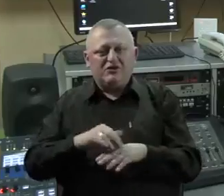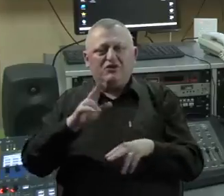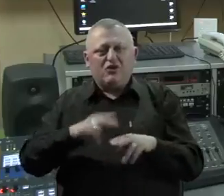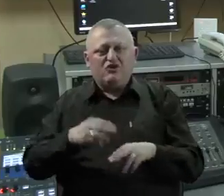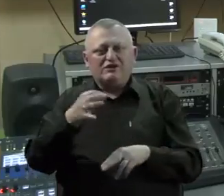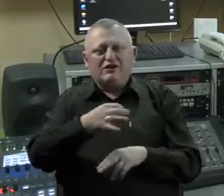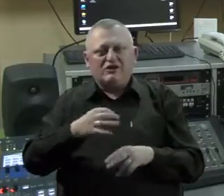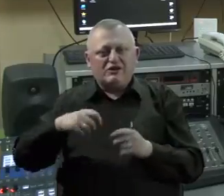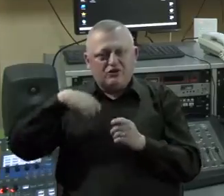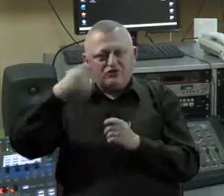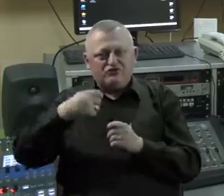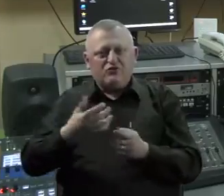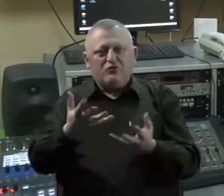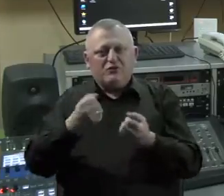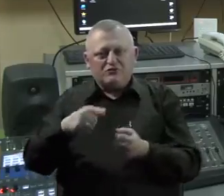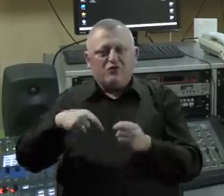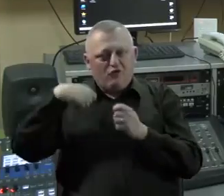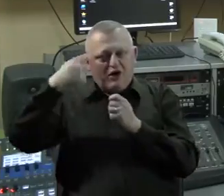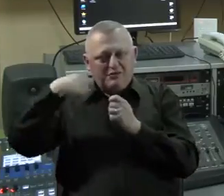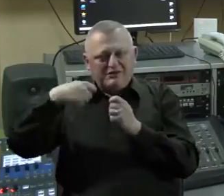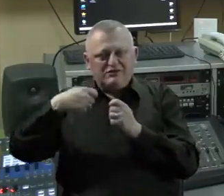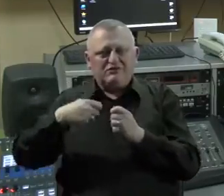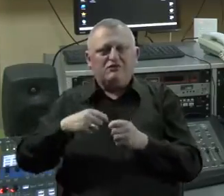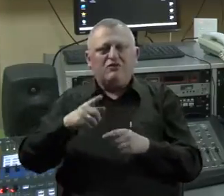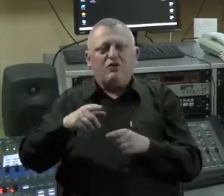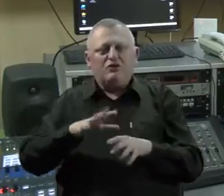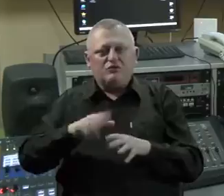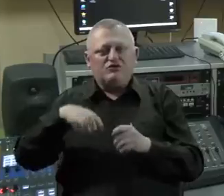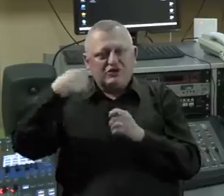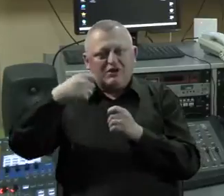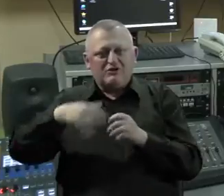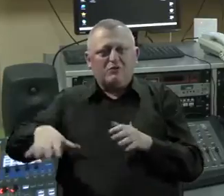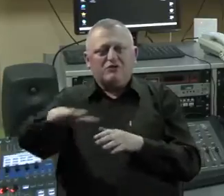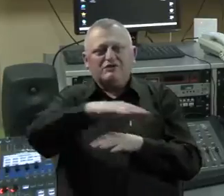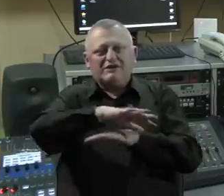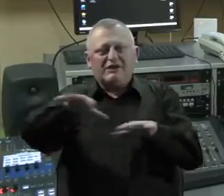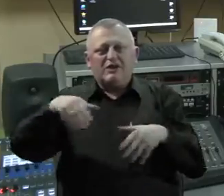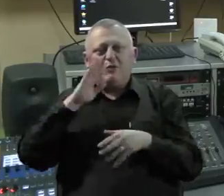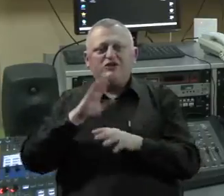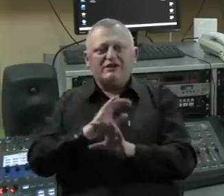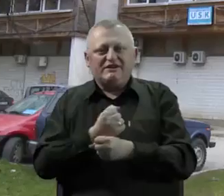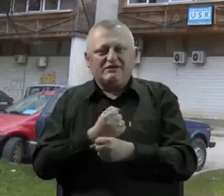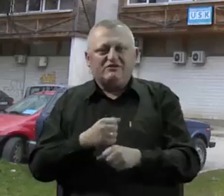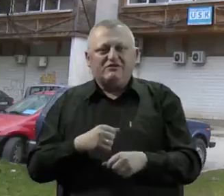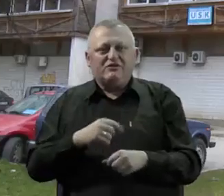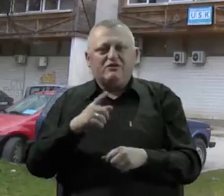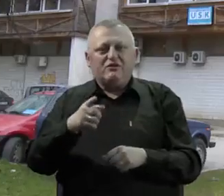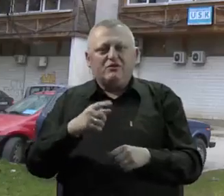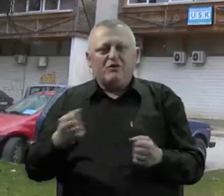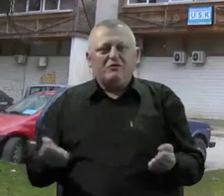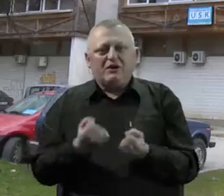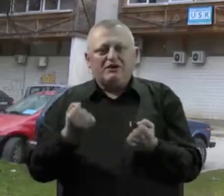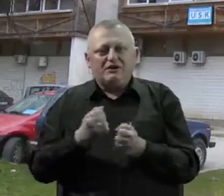ostale kantonalne TV kuće preuzmu ovu emisiju i da se ona znači emituje na području čitave Bosne i Hercegovine. Ovim